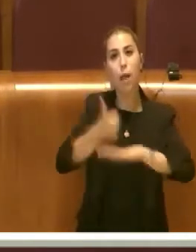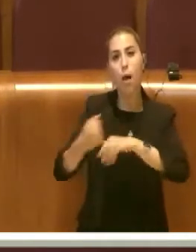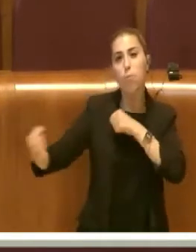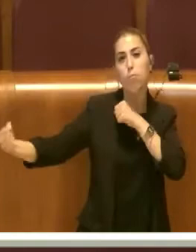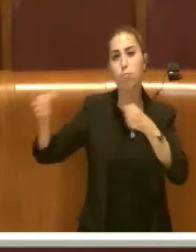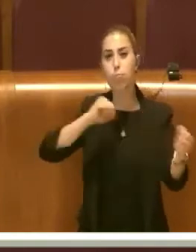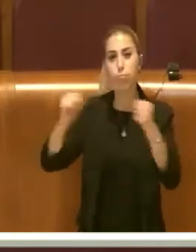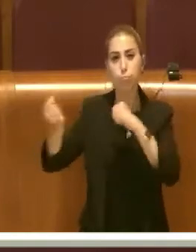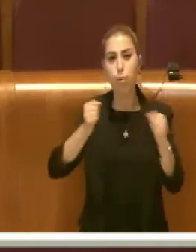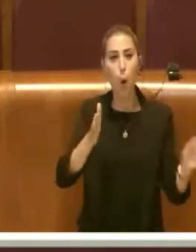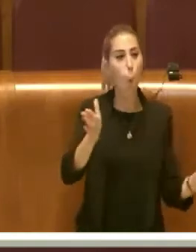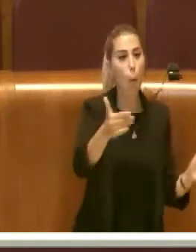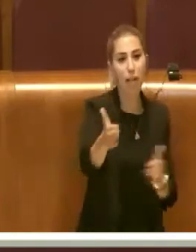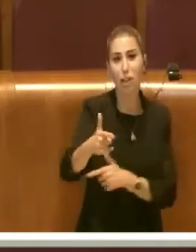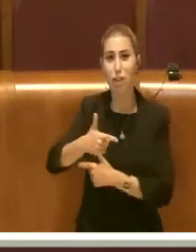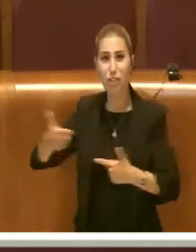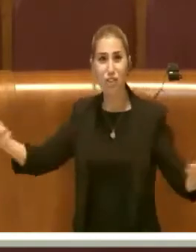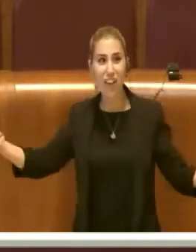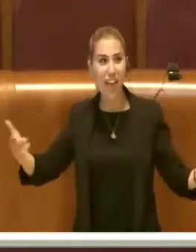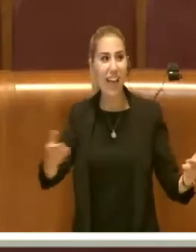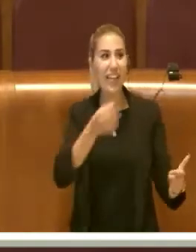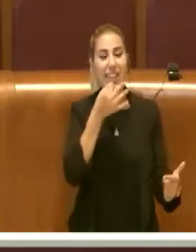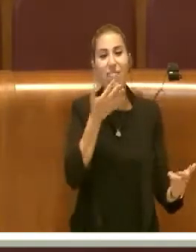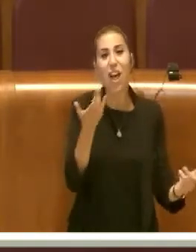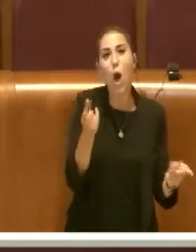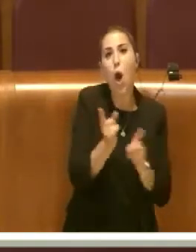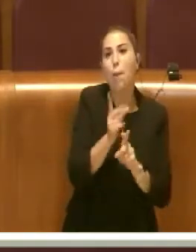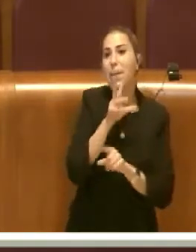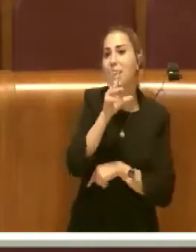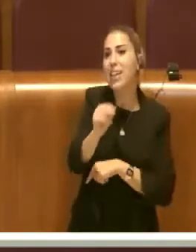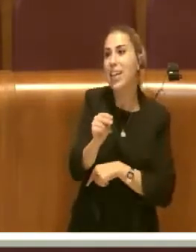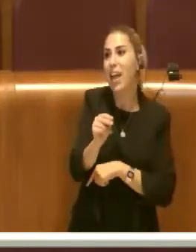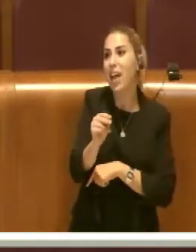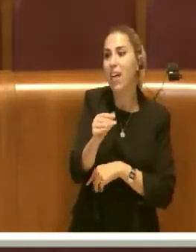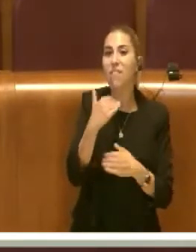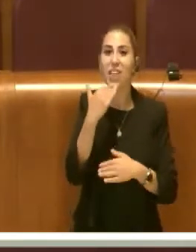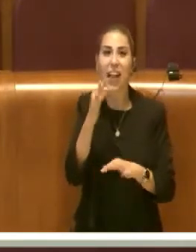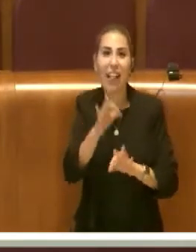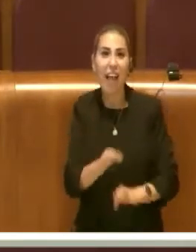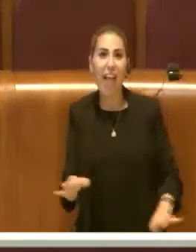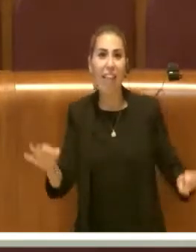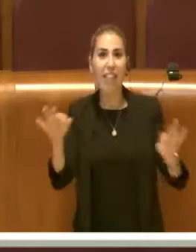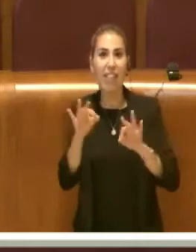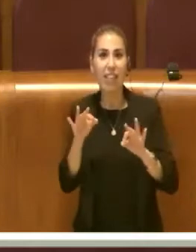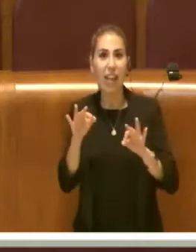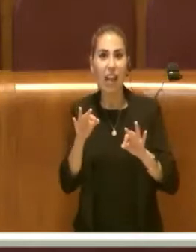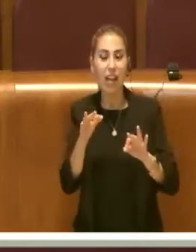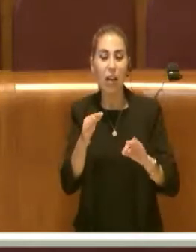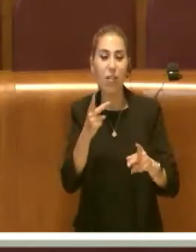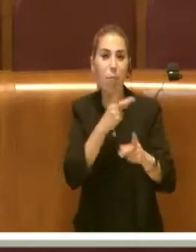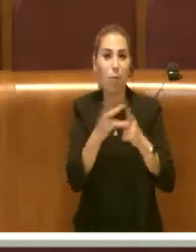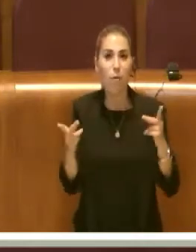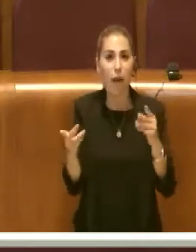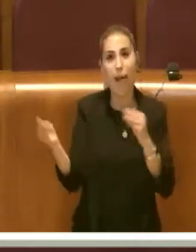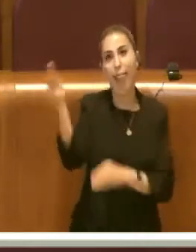senza quartiere, che si indicano diverse cose che non corrispondono alla realtà.